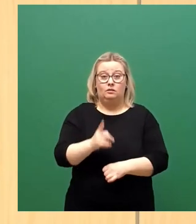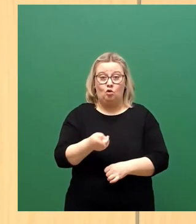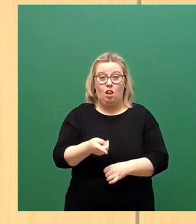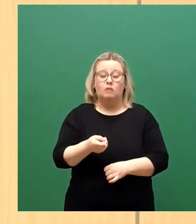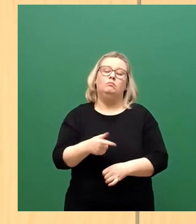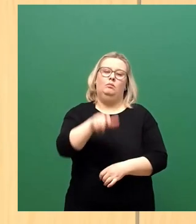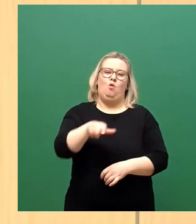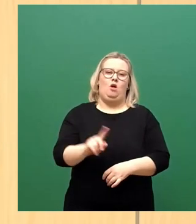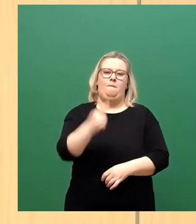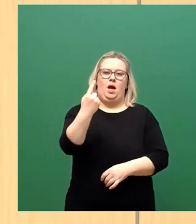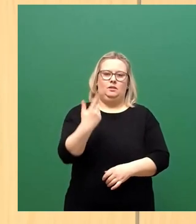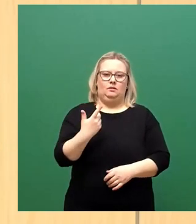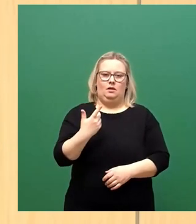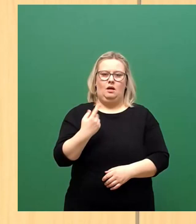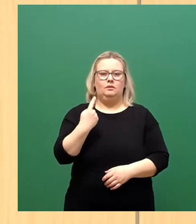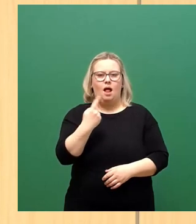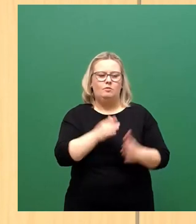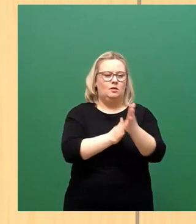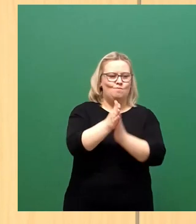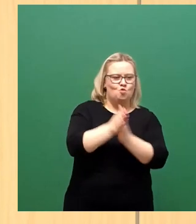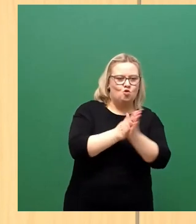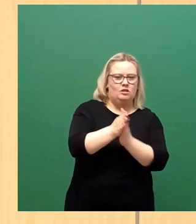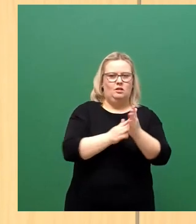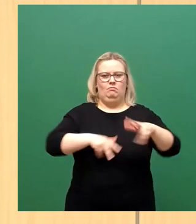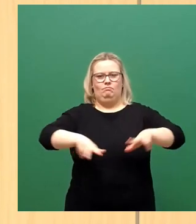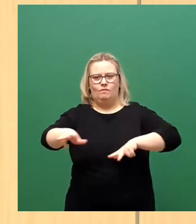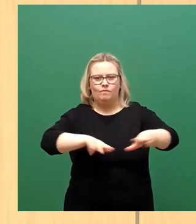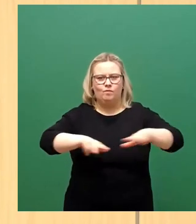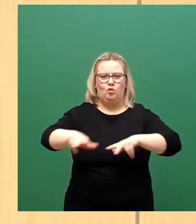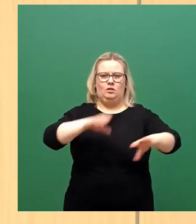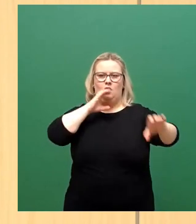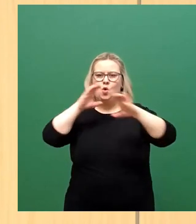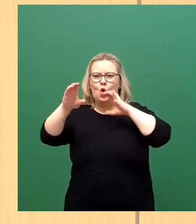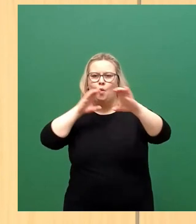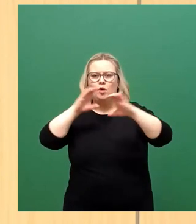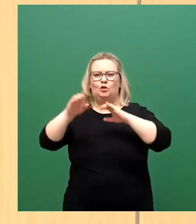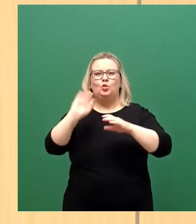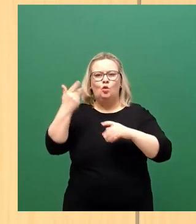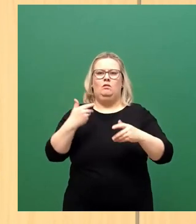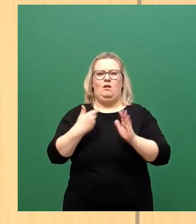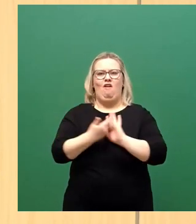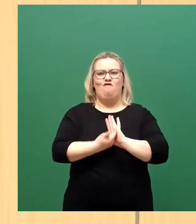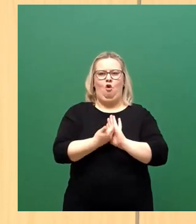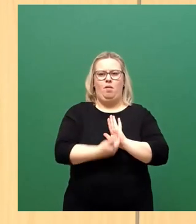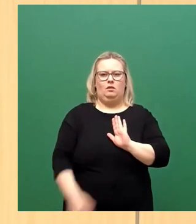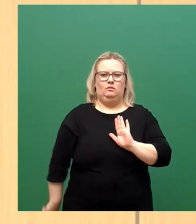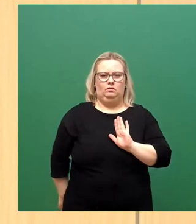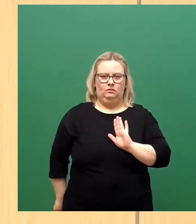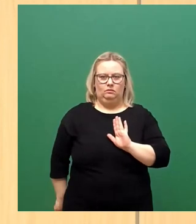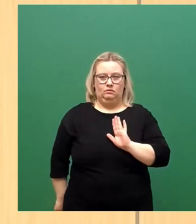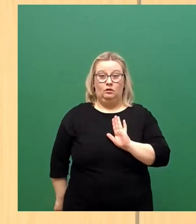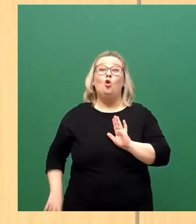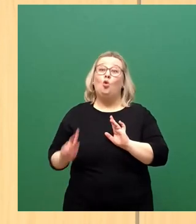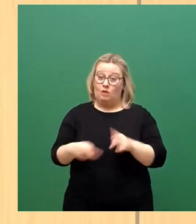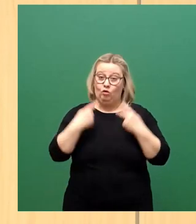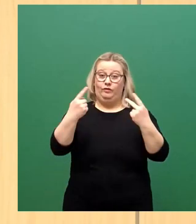Motivator, Organisator, Kommunikator und Vorbild für die Stadtgesellschaft sein. Und tun können wir alle